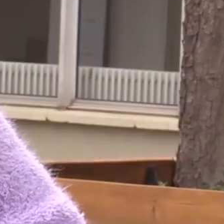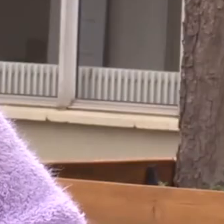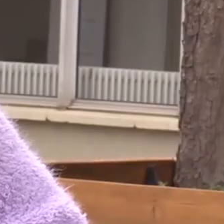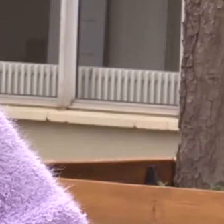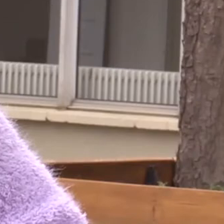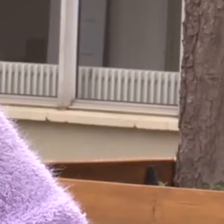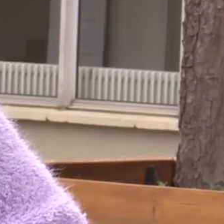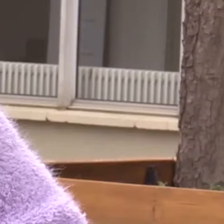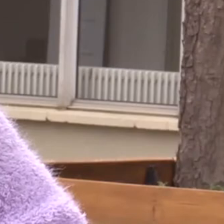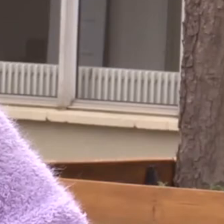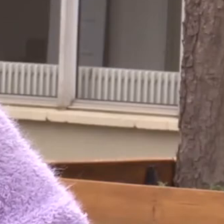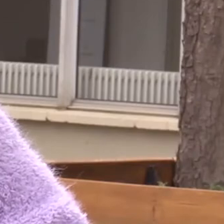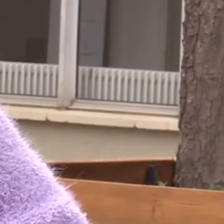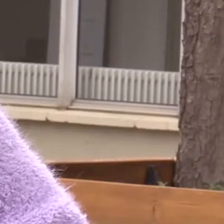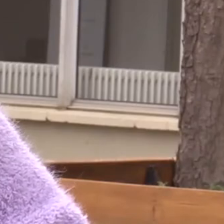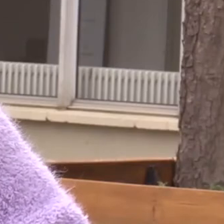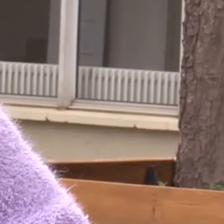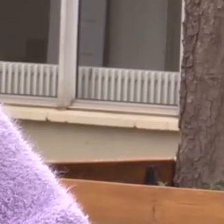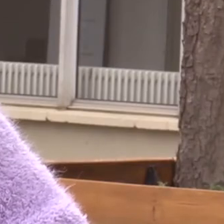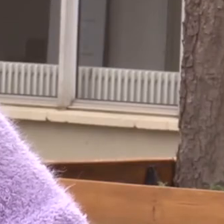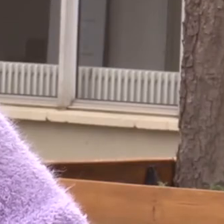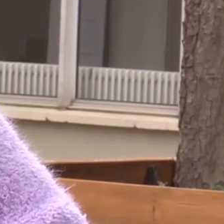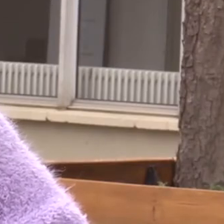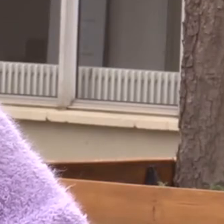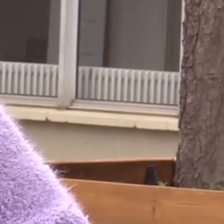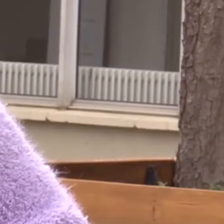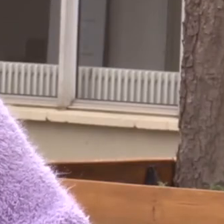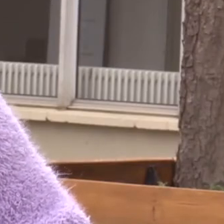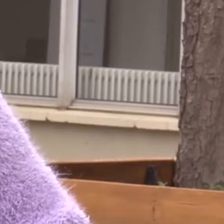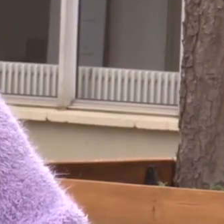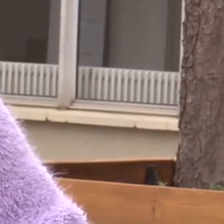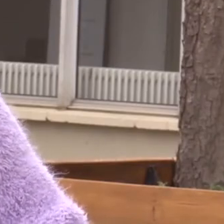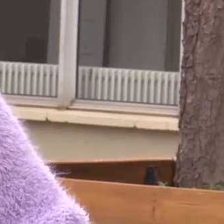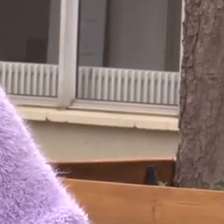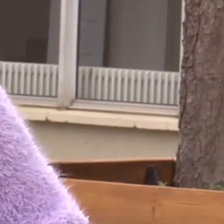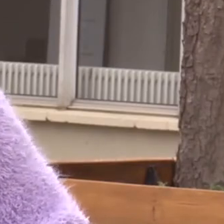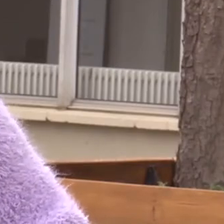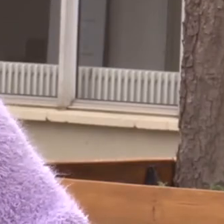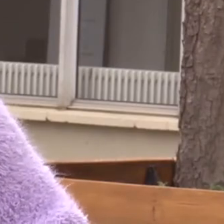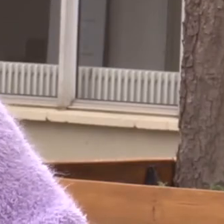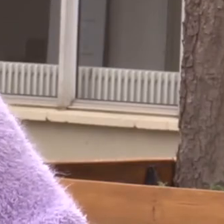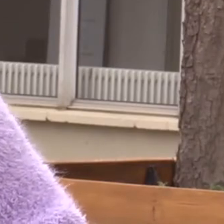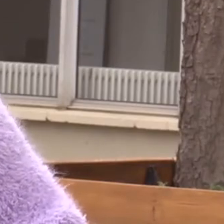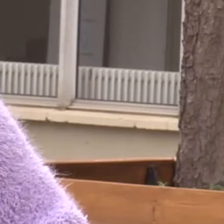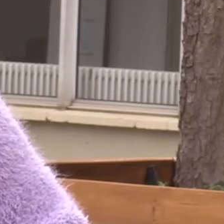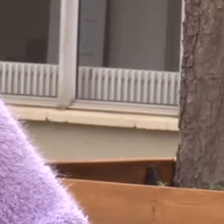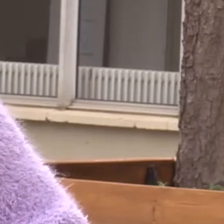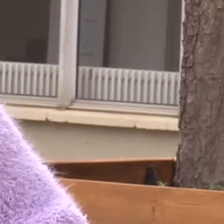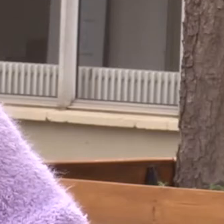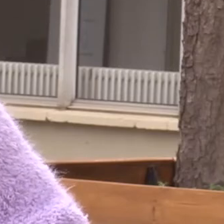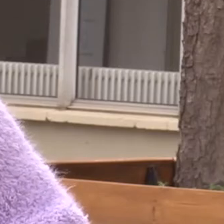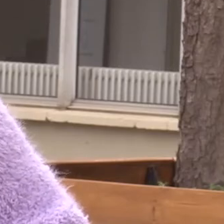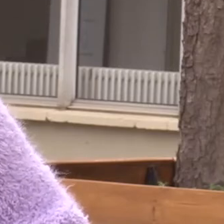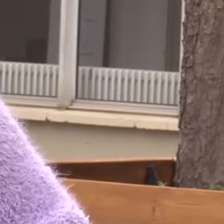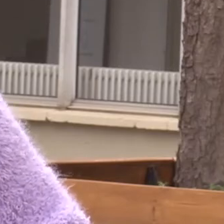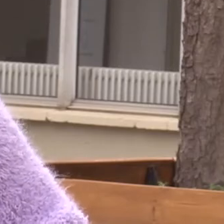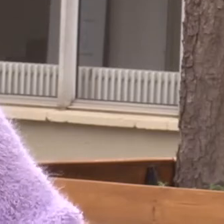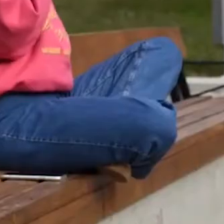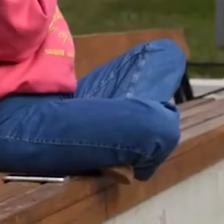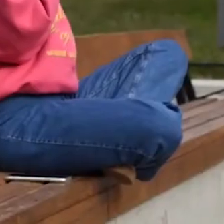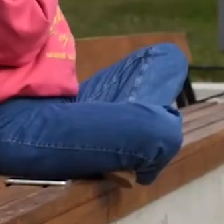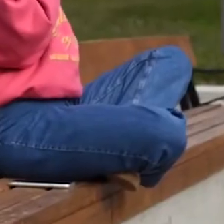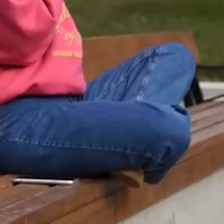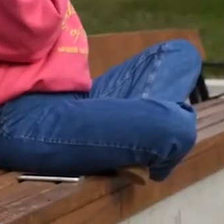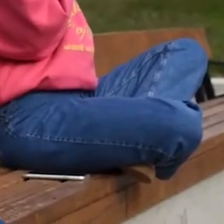Creo que com a primera promoció se ha tingut molt en compte la nostra opinió, com podem millorar el grado, com que propostes tenim, com que temes no hem